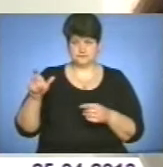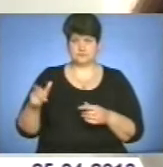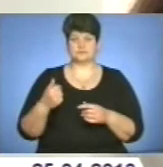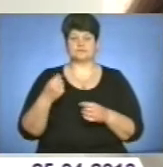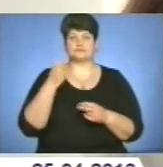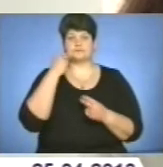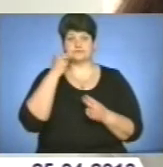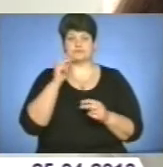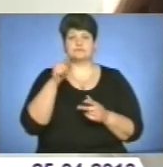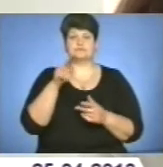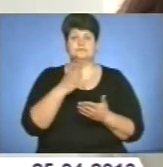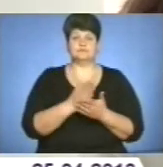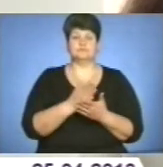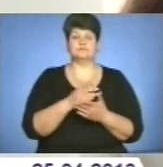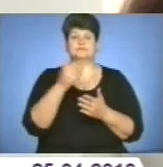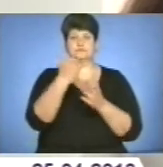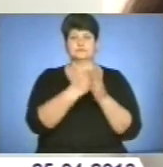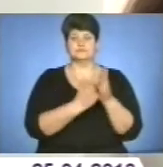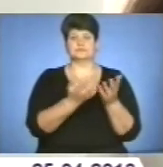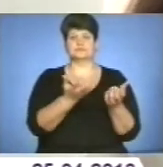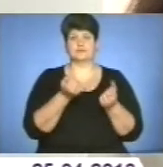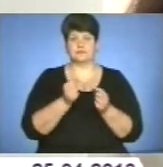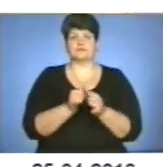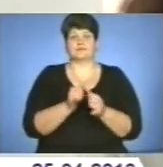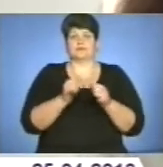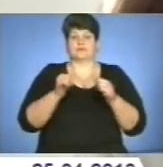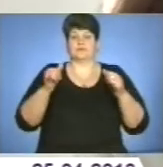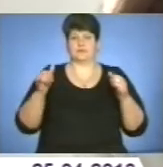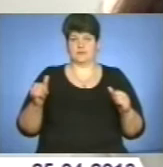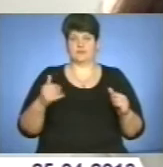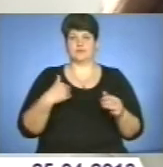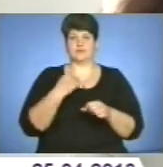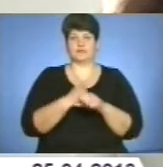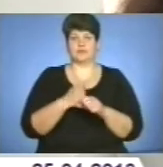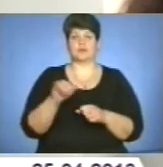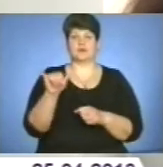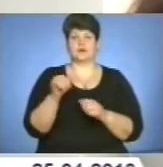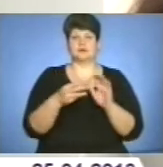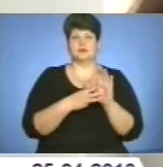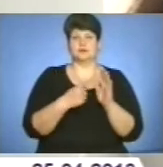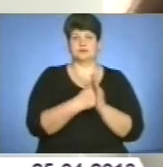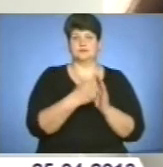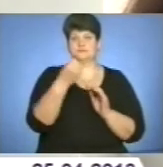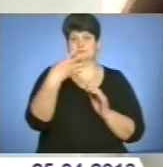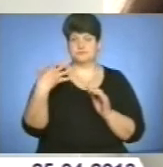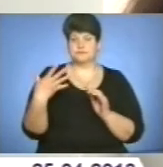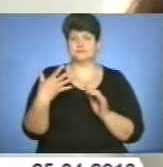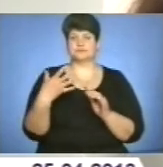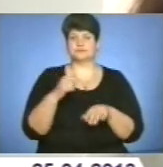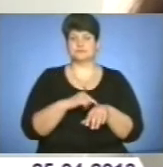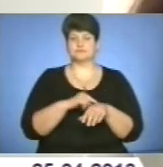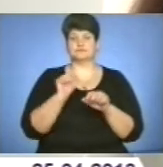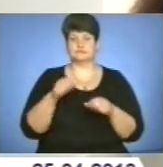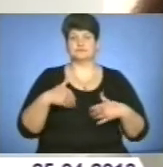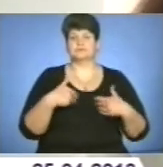тому, що графік прийому у суб'єктів звернень дещо розширений. Ми також працюємо в суботу з 8 до 15. Відповідно, люди можуть